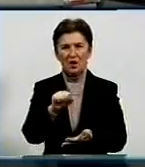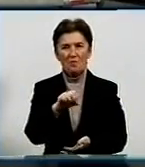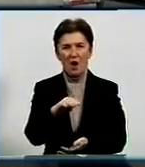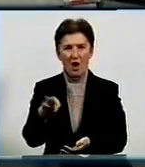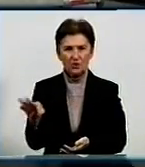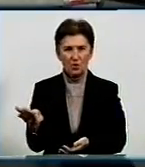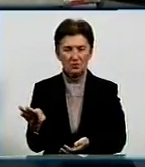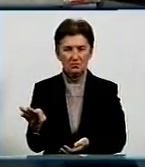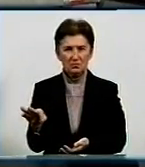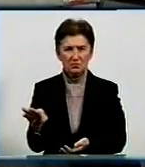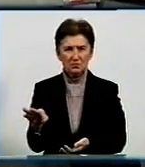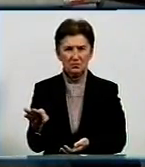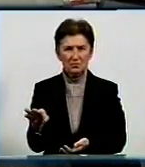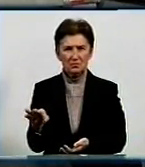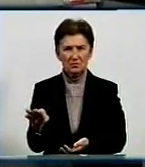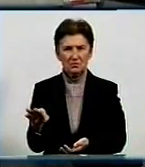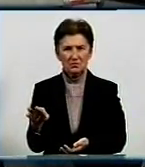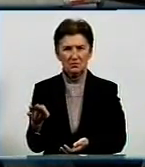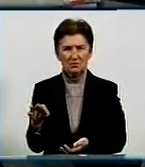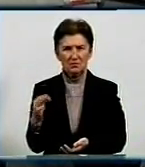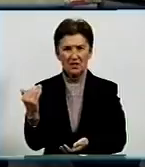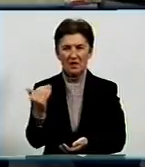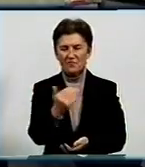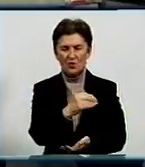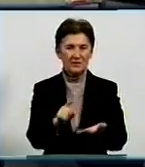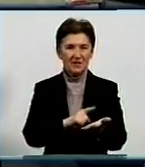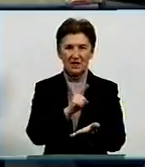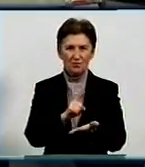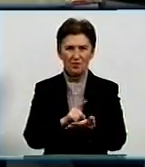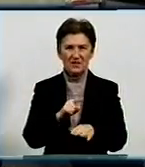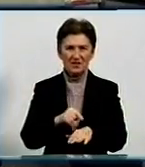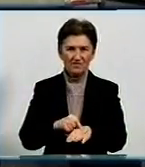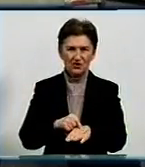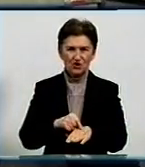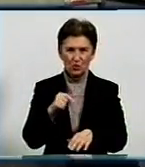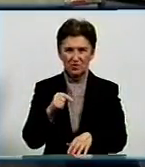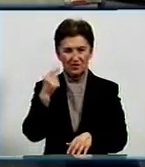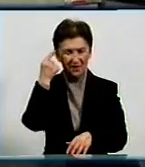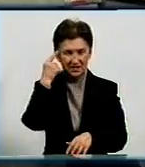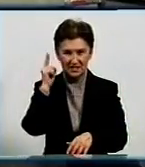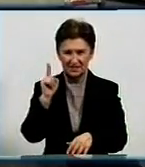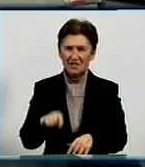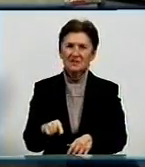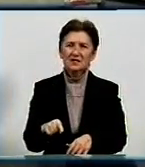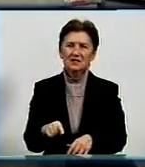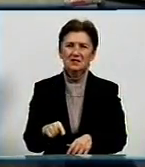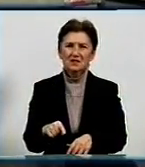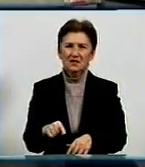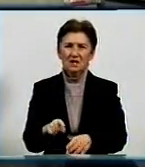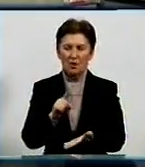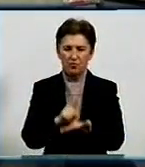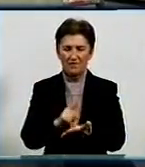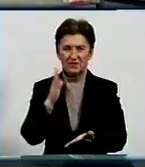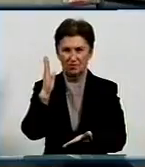вони повинні відчувати, повинні знати, і повинні бути